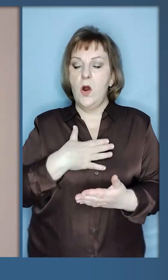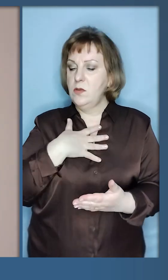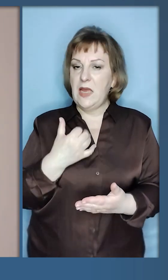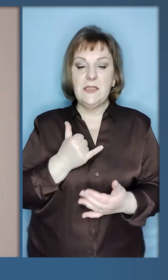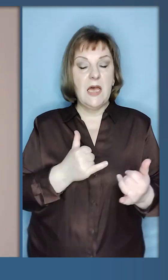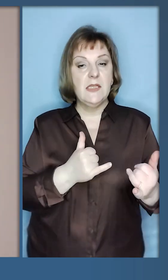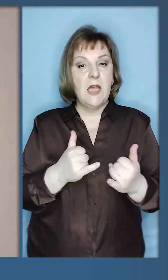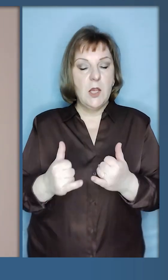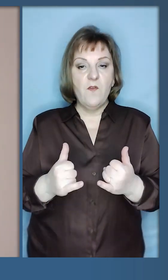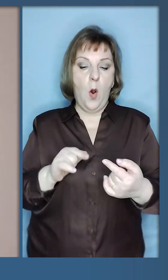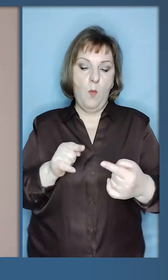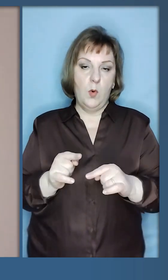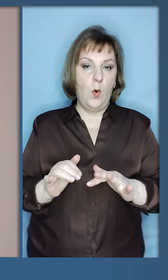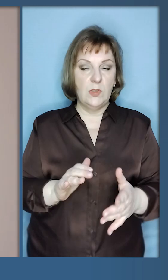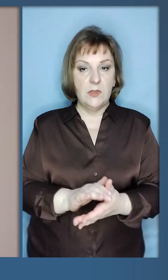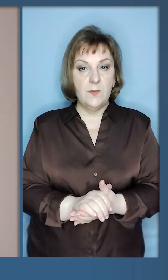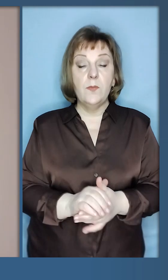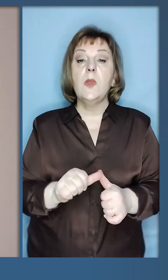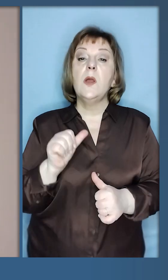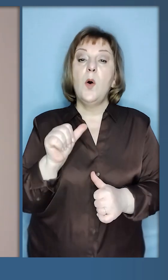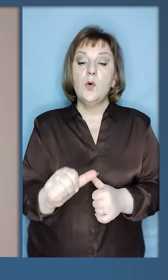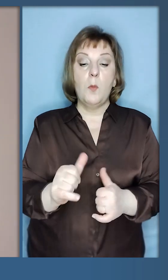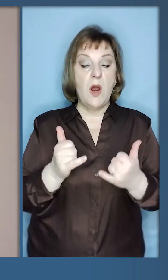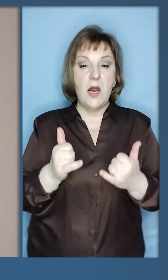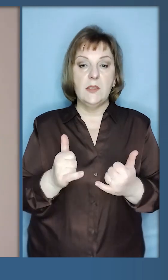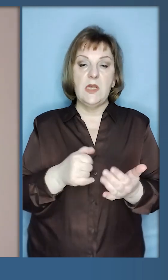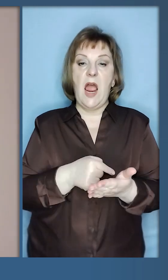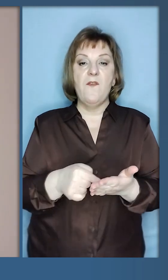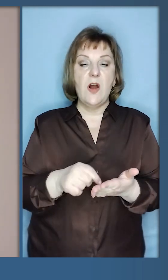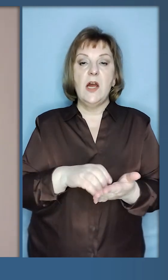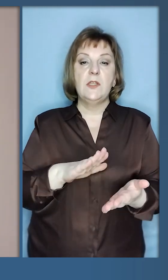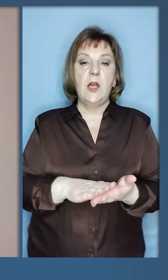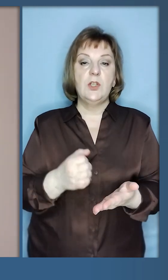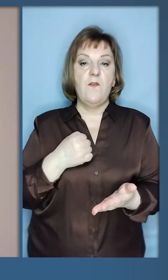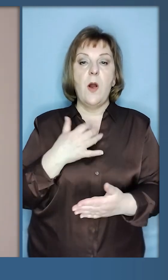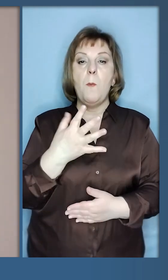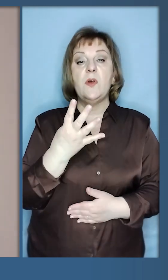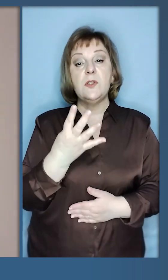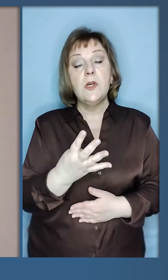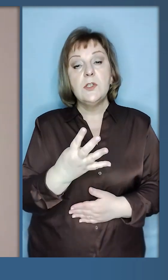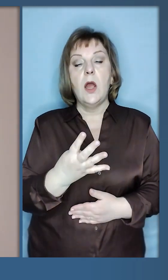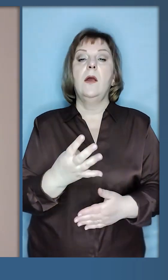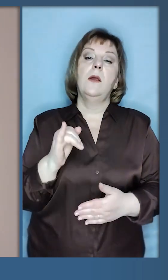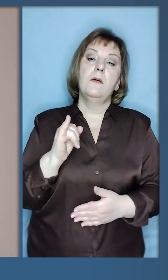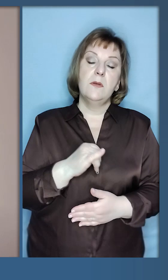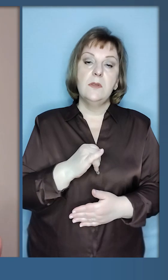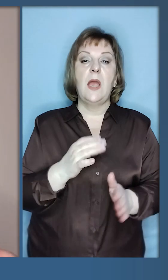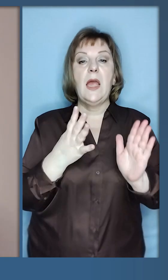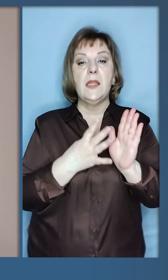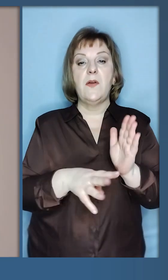стійкістю забезпечує протидію. Окремо сьогодні відзначу бійців 54-ї та 93